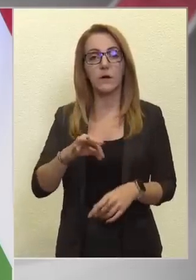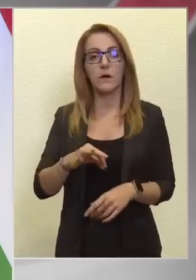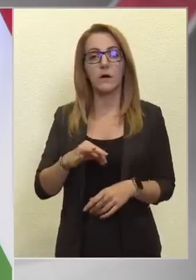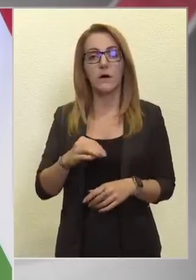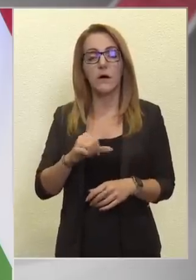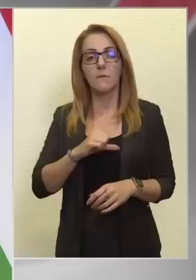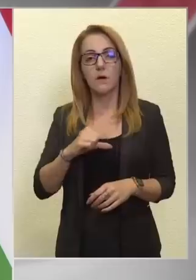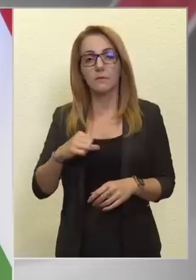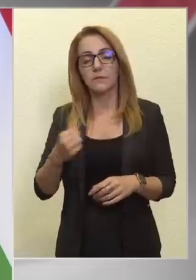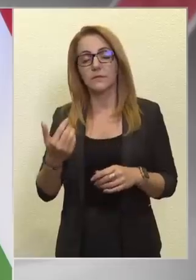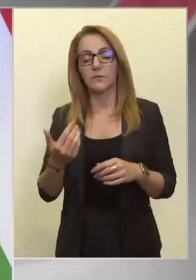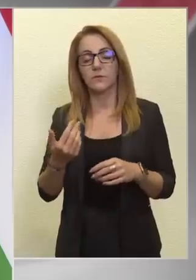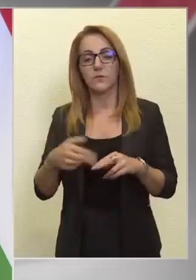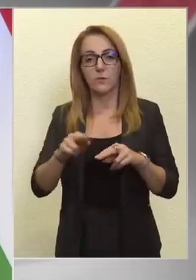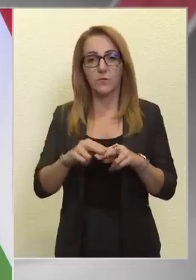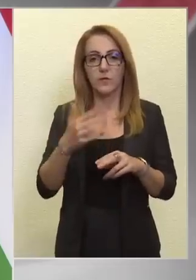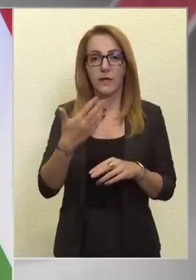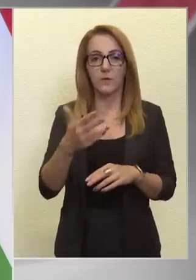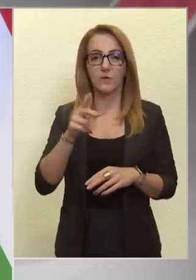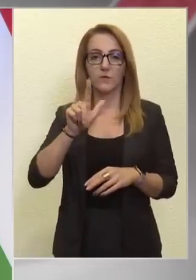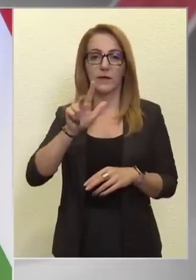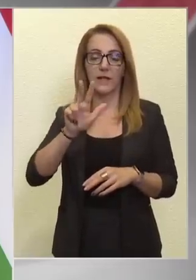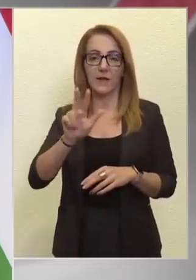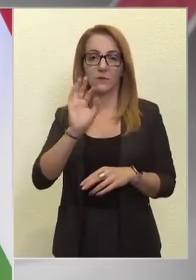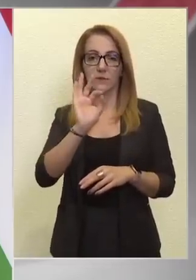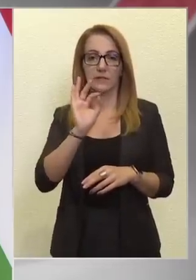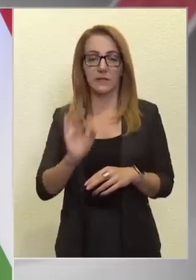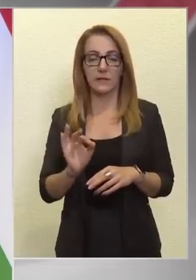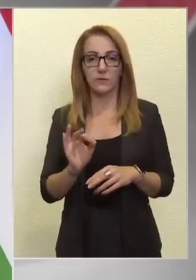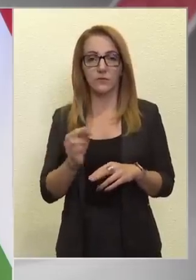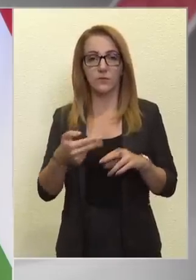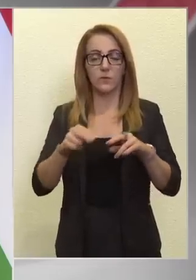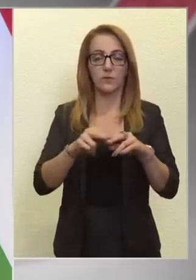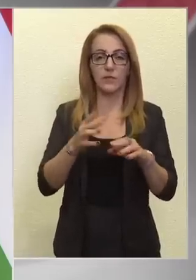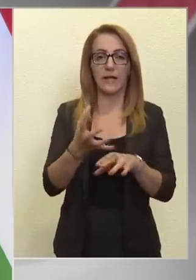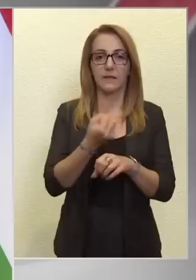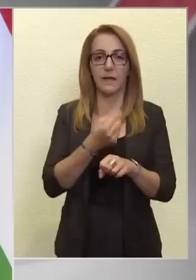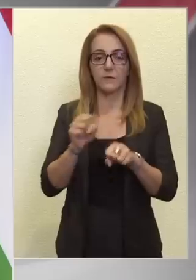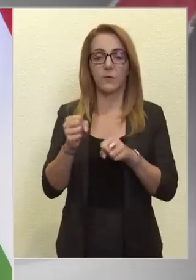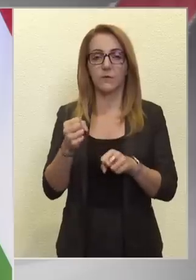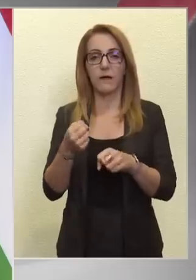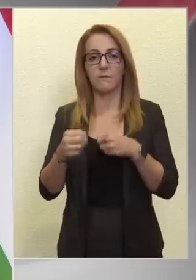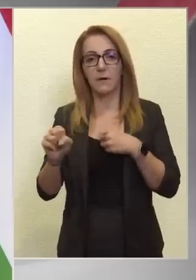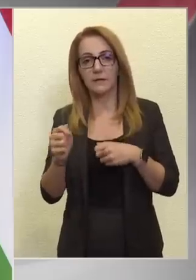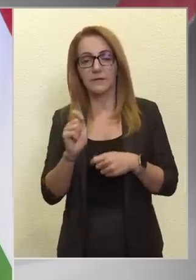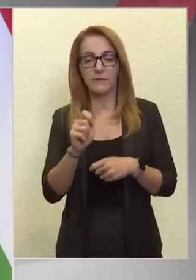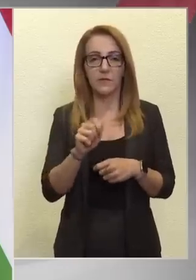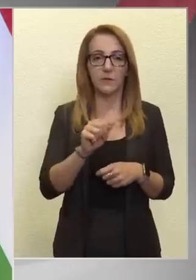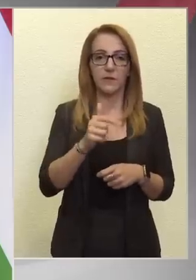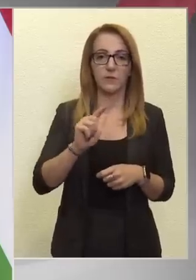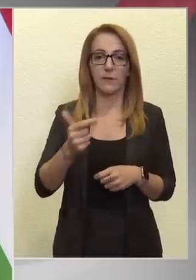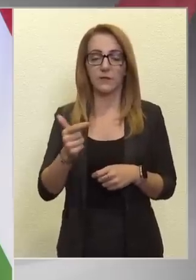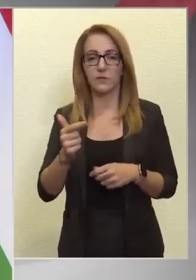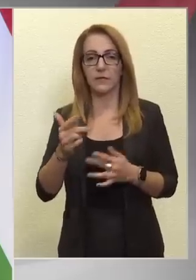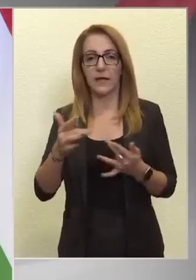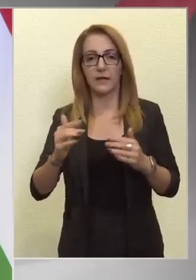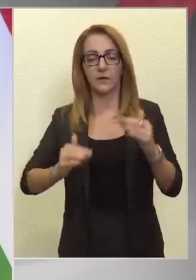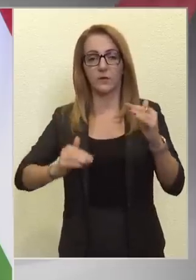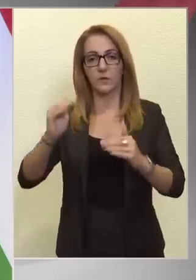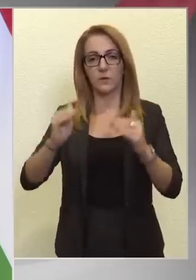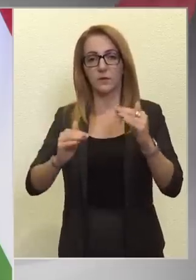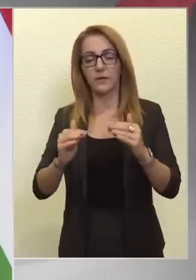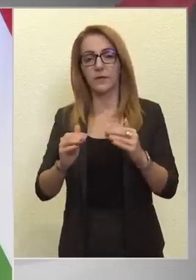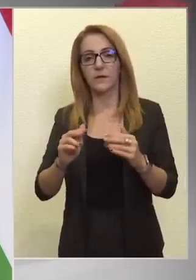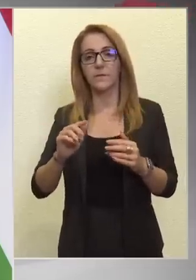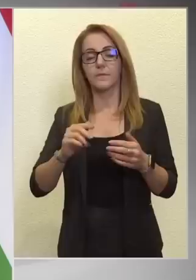többséggel 53 százalékos eredménye nyert a kormánypárt képviselője, és azt tudjuk, hogy az első és második helyezet közötti különbség, az